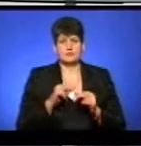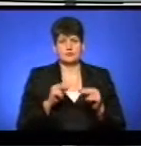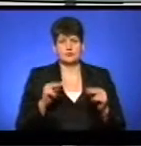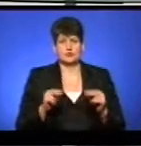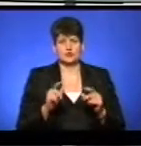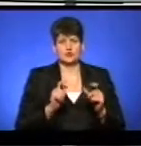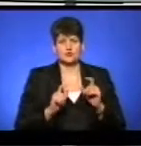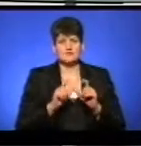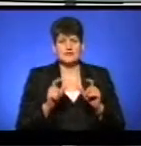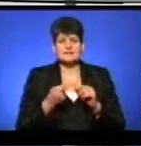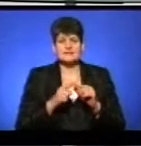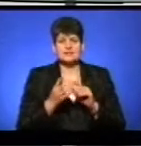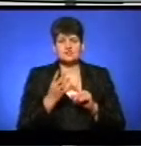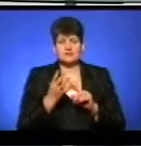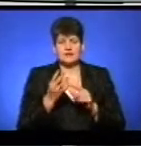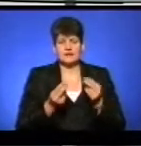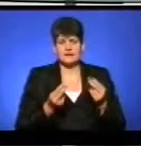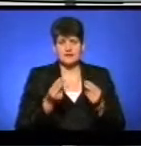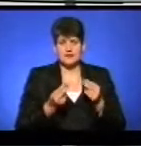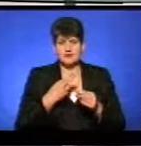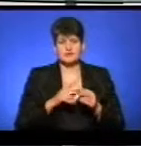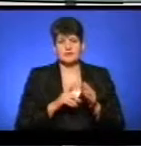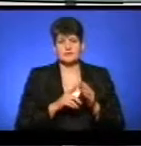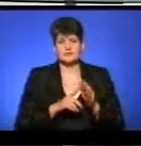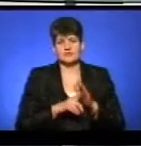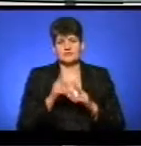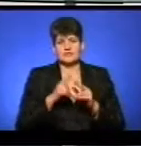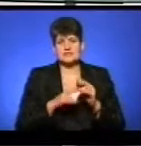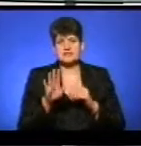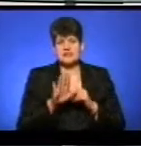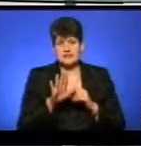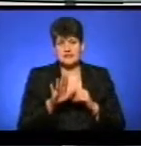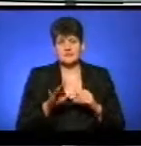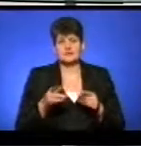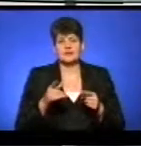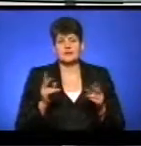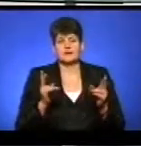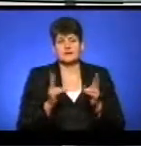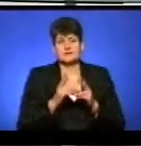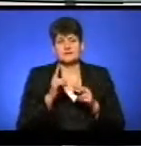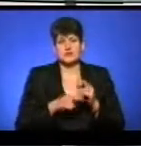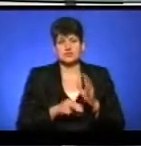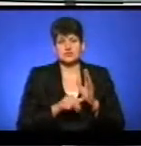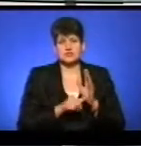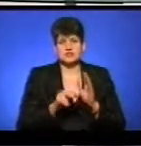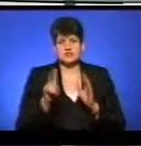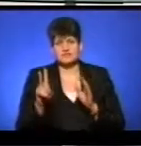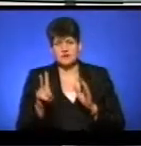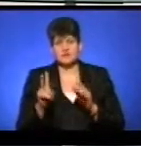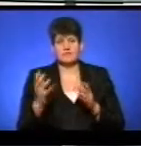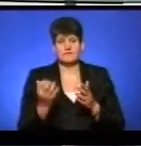четверта гра цього сезону, який стартував наприкінці вересня. Матч завершився з рахунком 6-2 на користь Пет